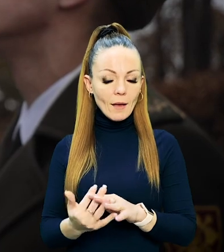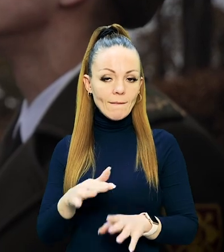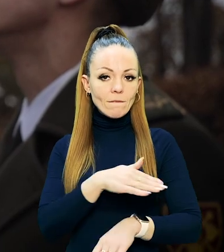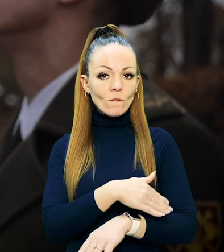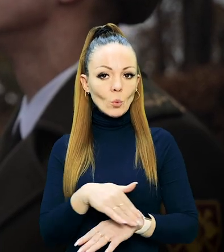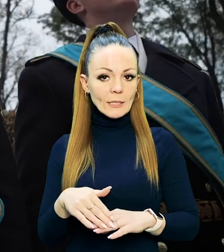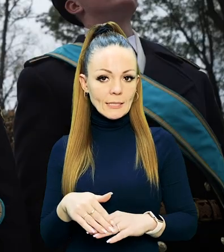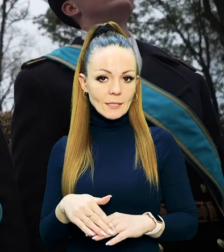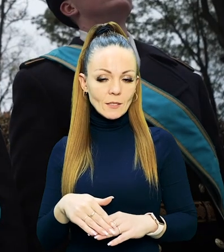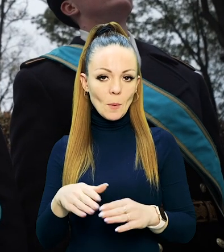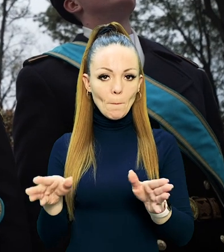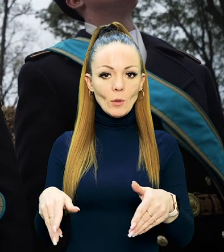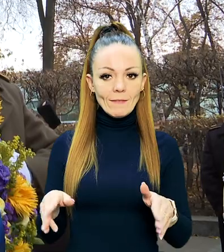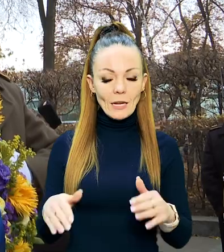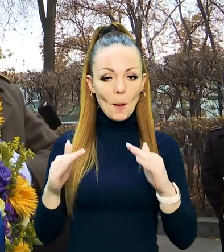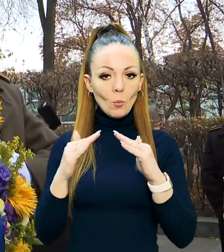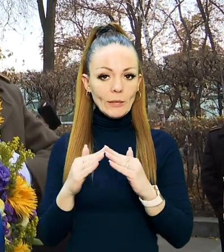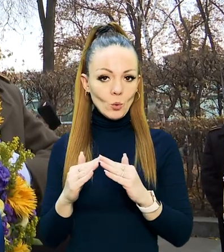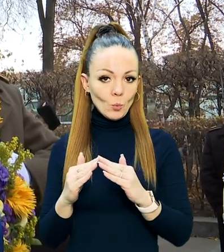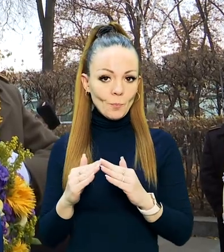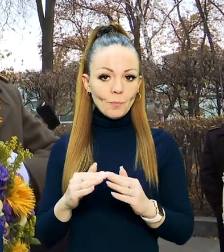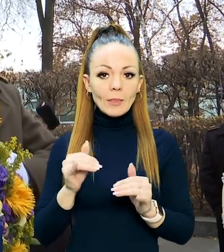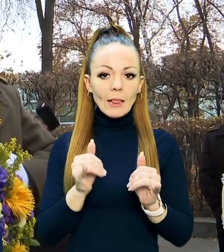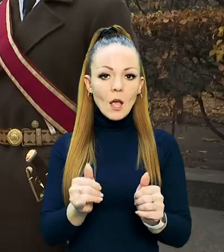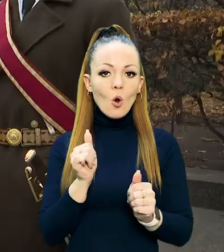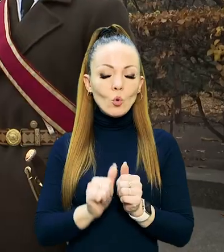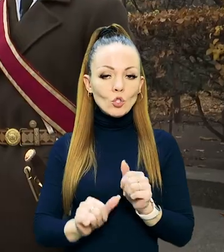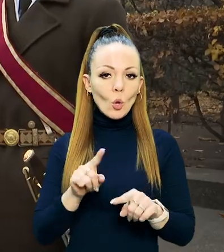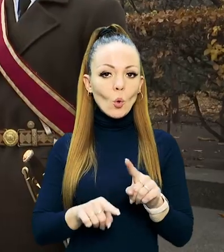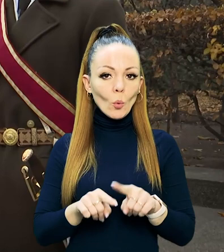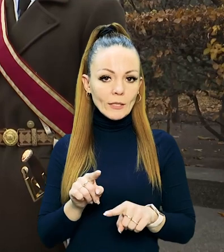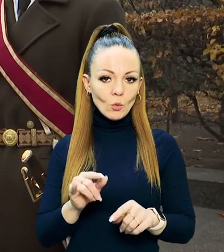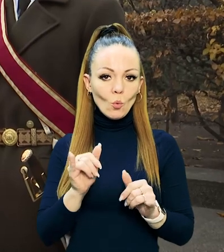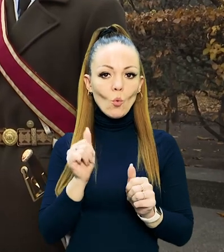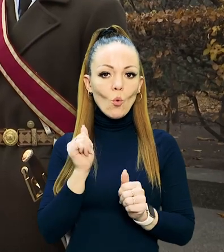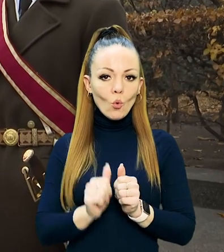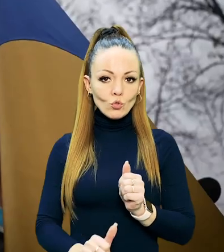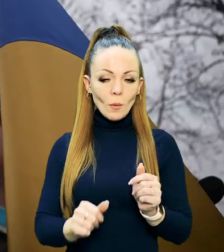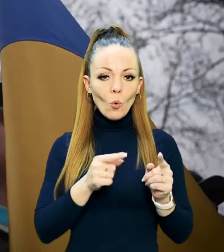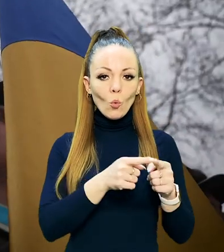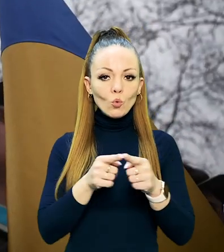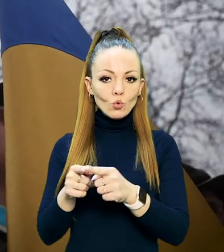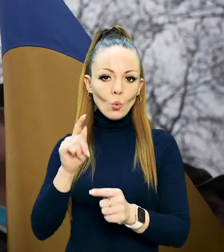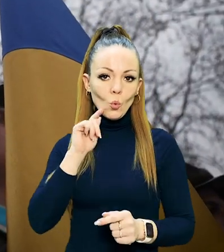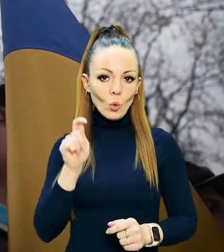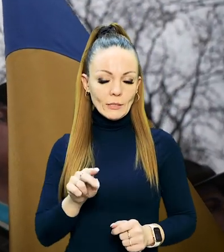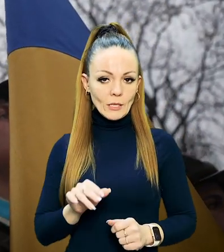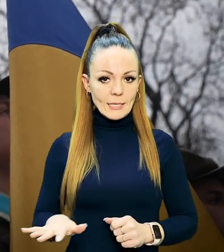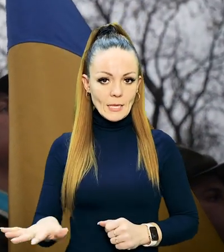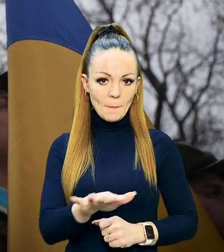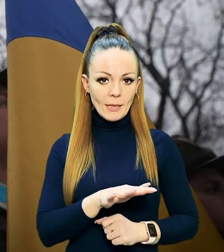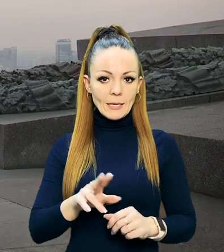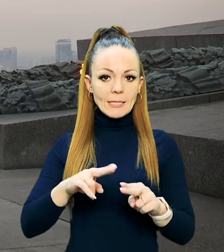села, вулиці, подвір'я, будинку. Для кожної родини у кожному куточку